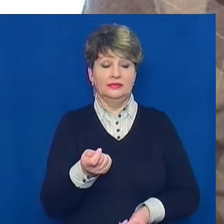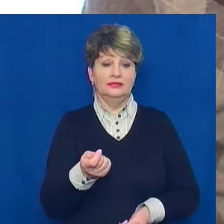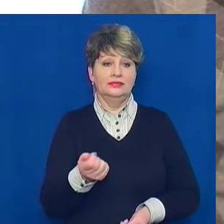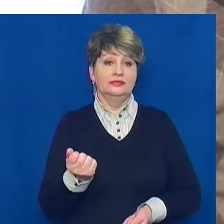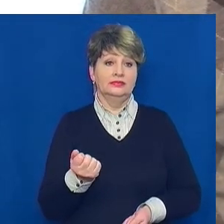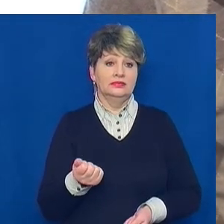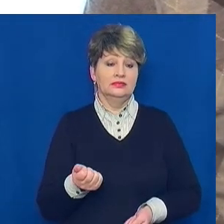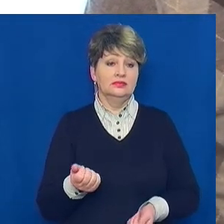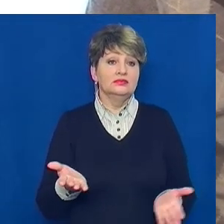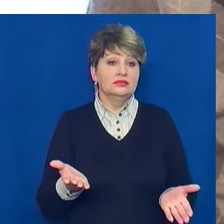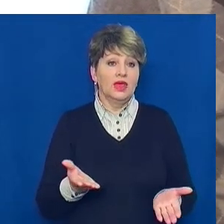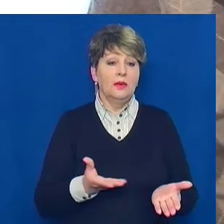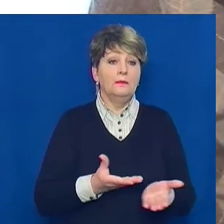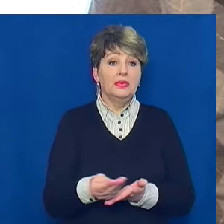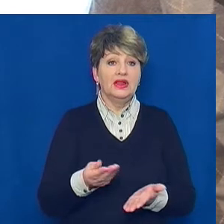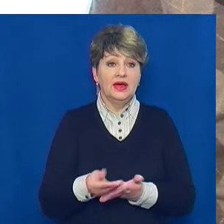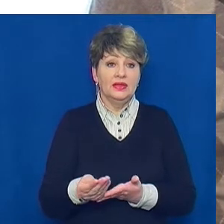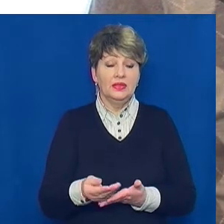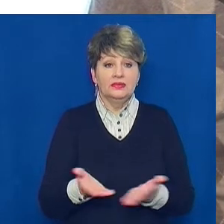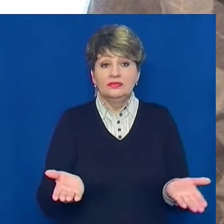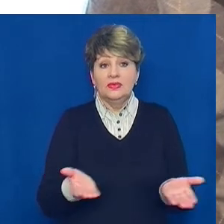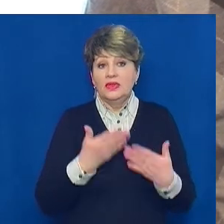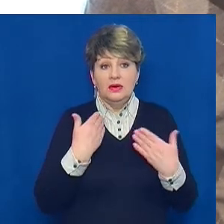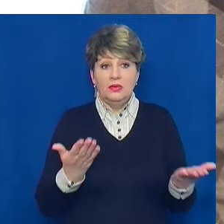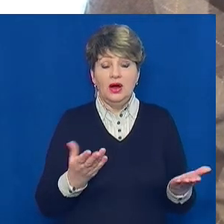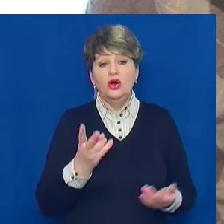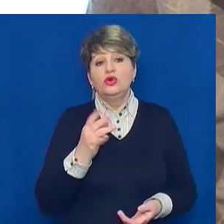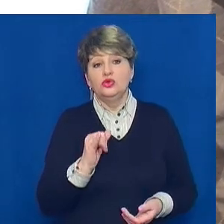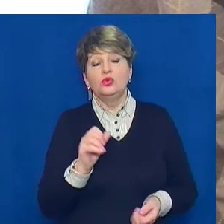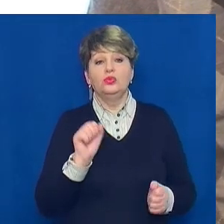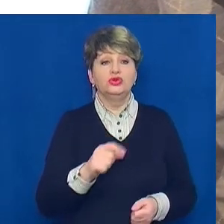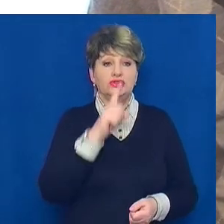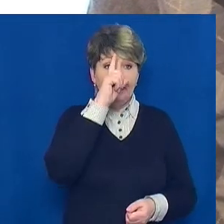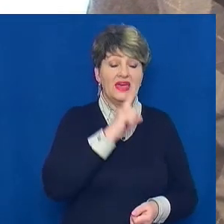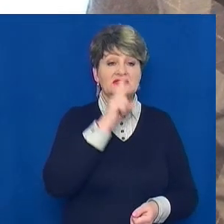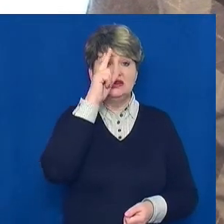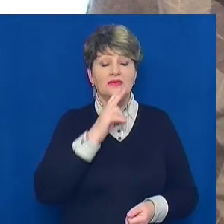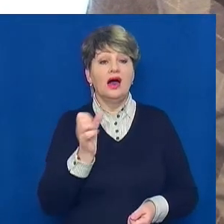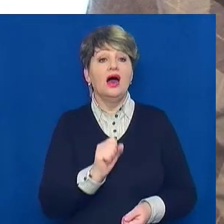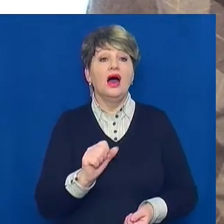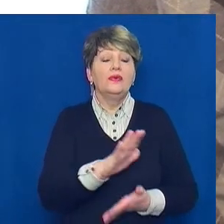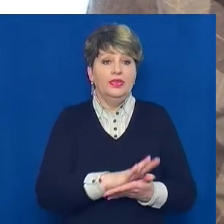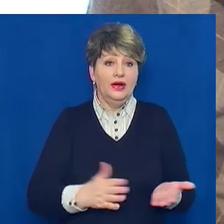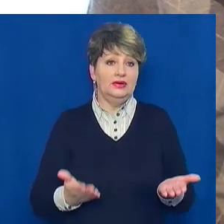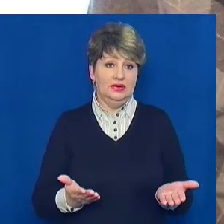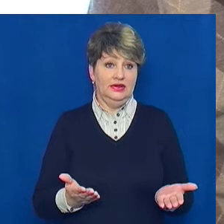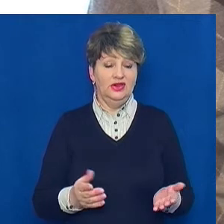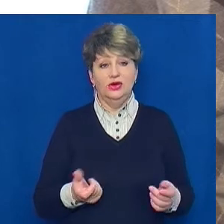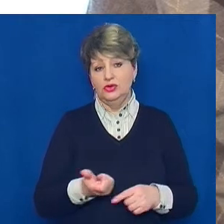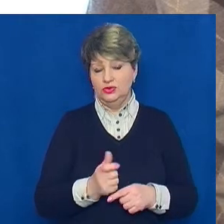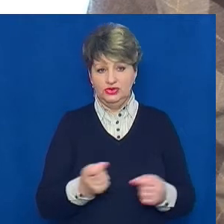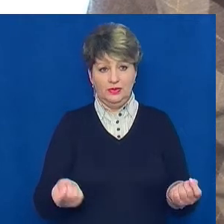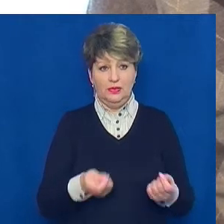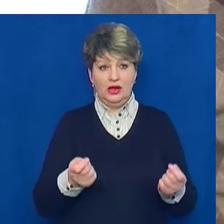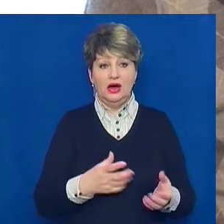Так що платити нам немає. Ну, можна місяць-два, а далі? Тому що дуже мало грошей,